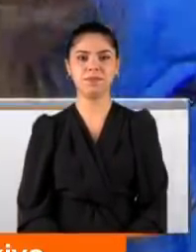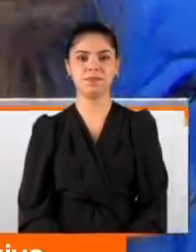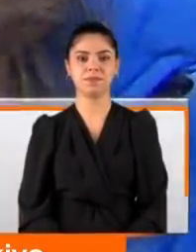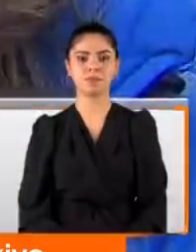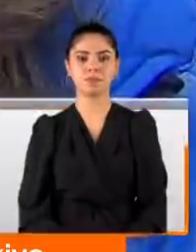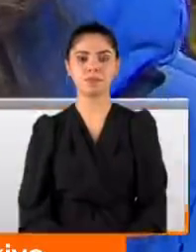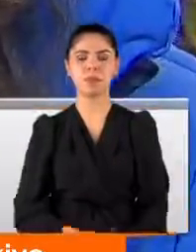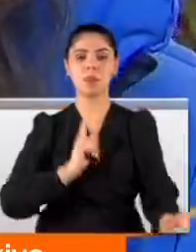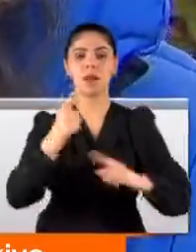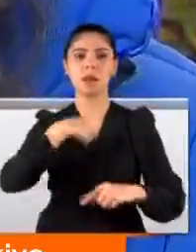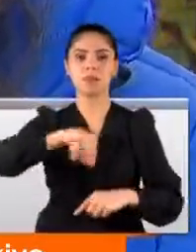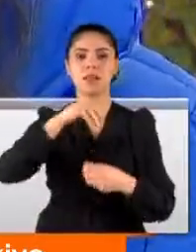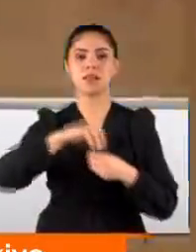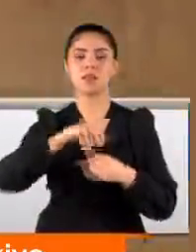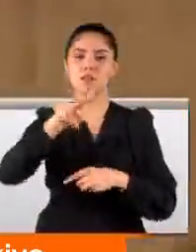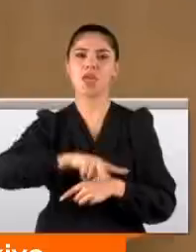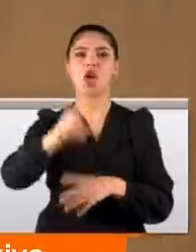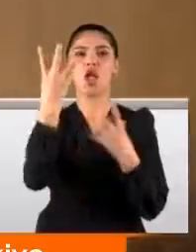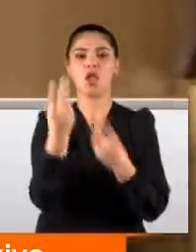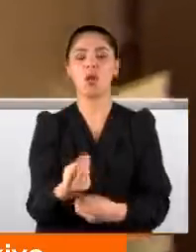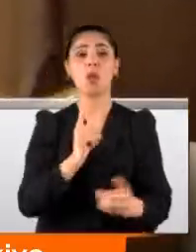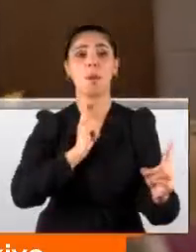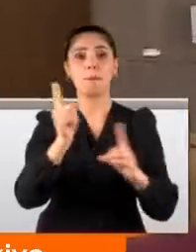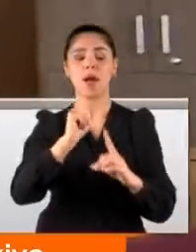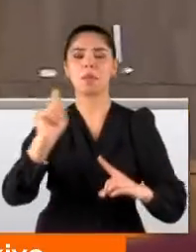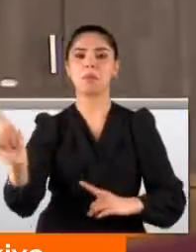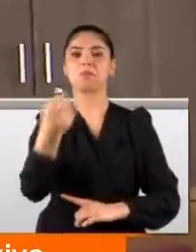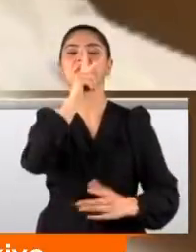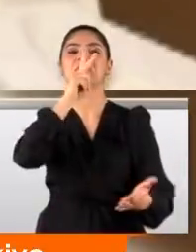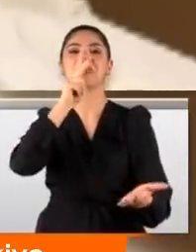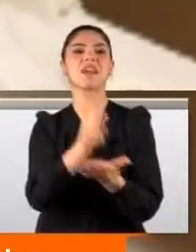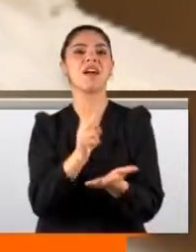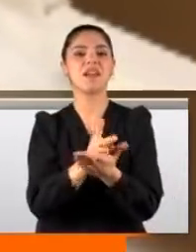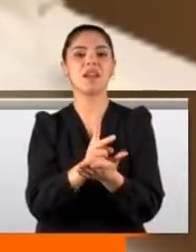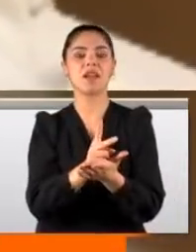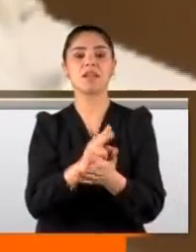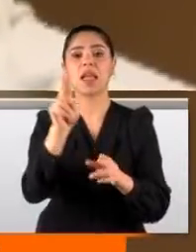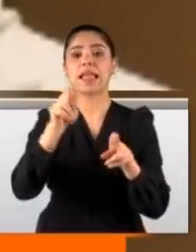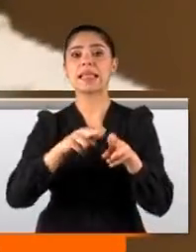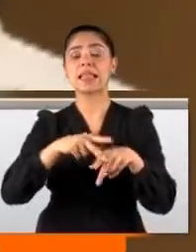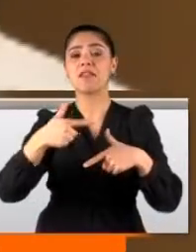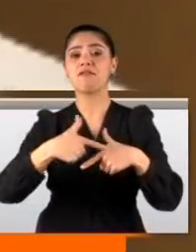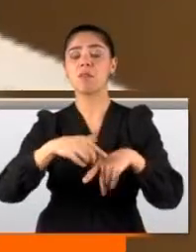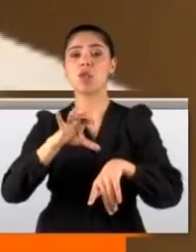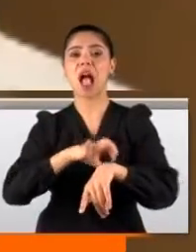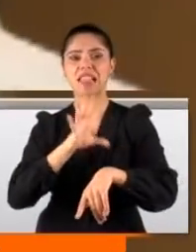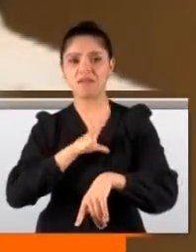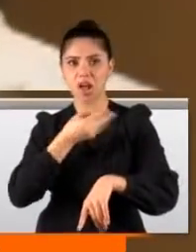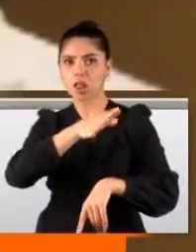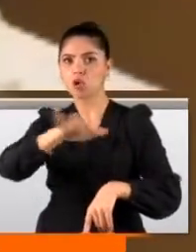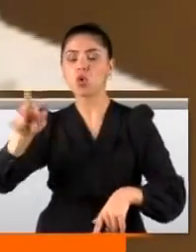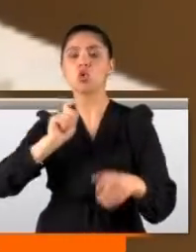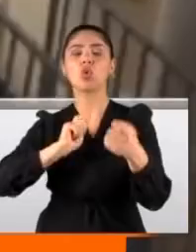Dava bizim için artık bir yol oldu. Mahkeme emsel bir karara imza attı. Kistik fibrozistanısı konulan çocukların